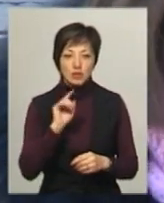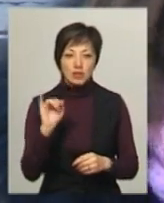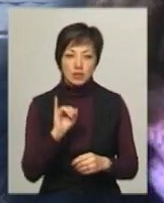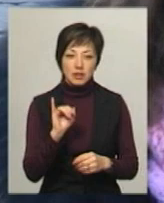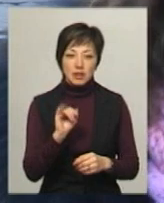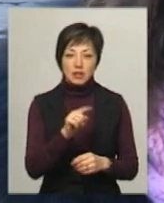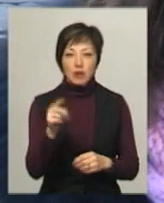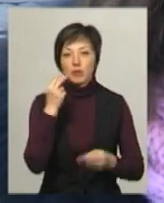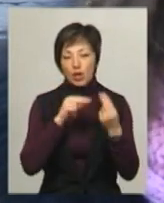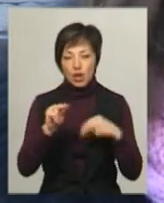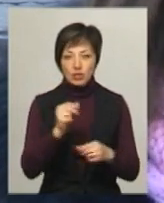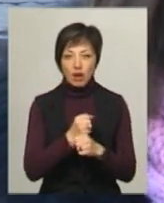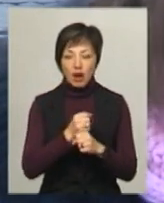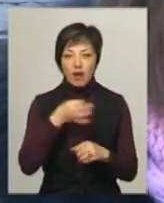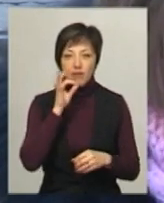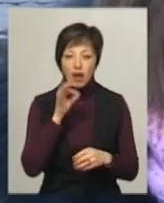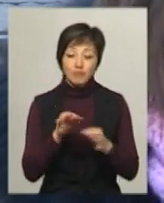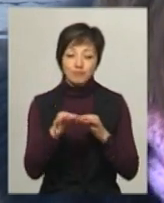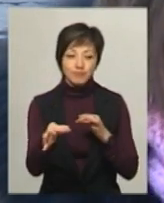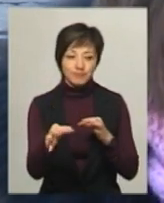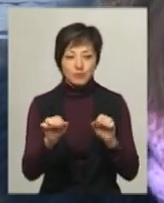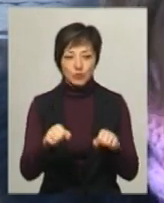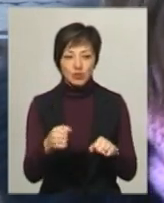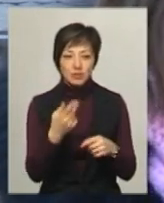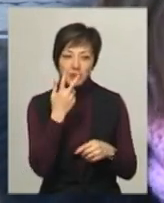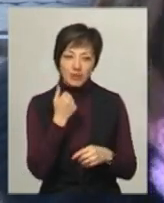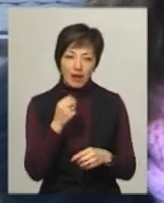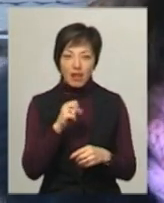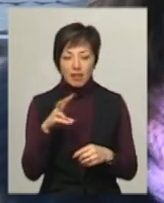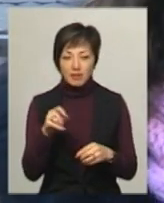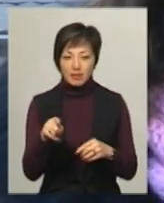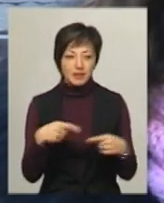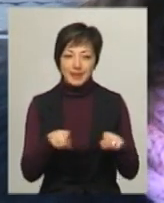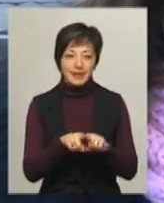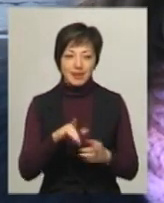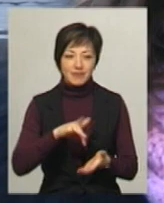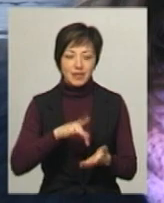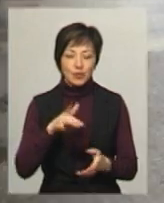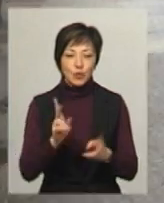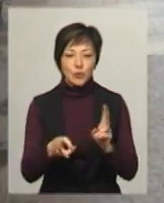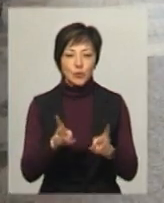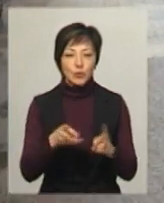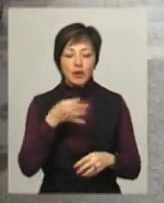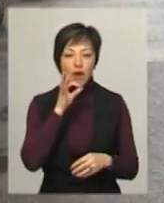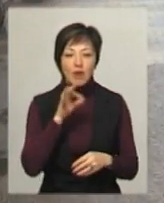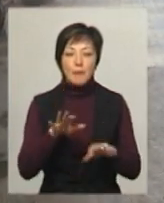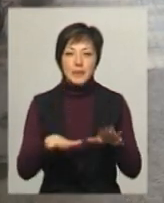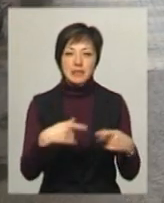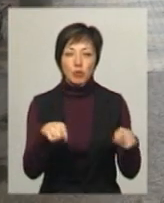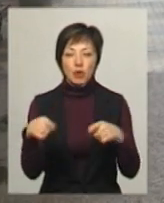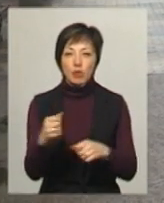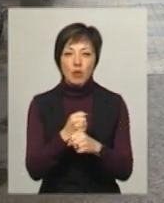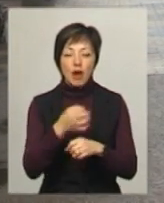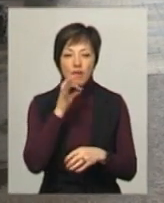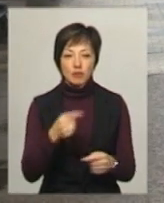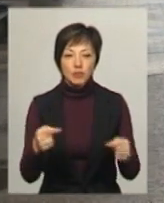Ну, там найкраща кава, тому що на околицях, ну, може це і стереотип, може ні, але там не так, як у центрі готують каву. Місця, де продають каву, повинні